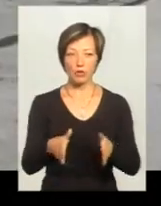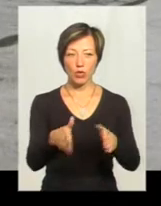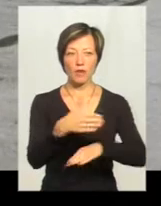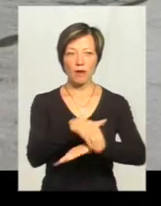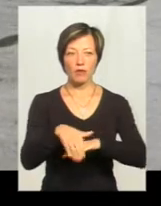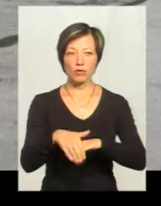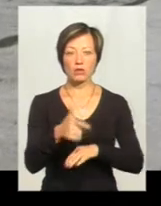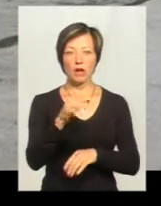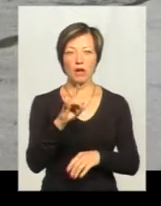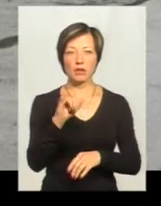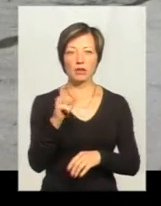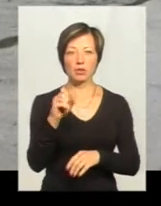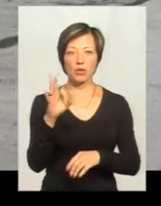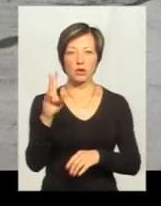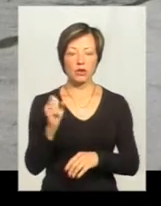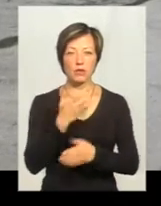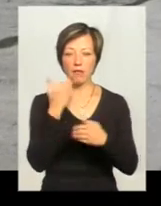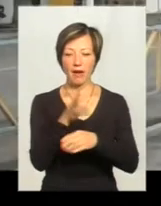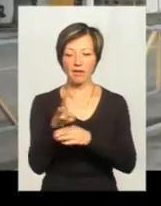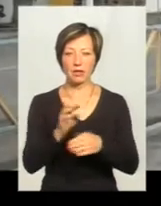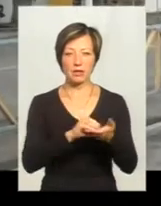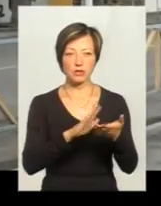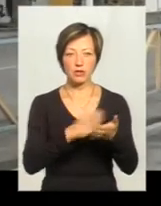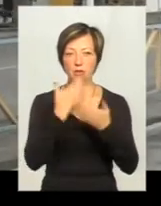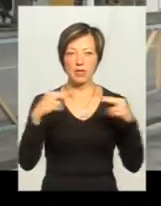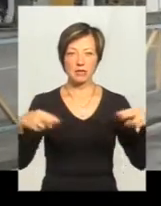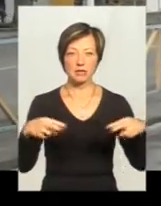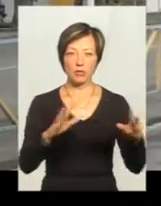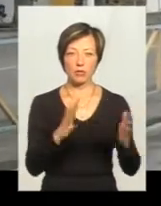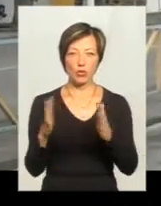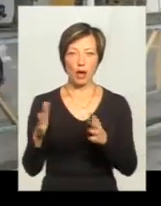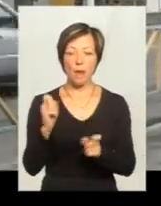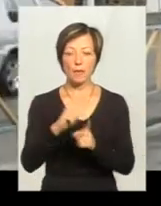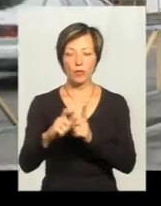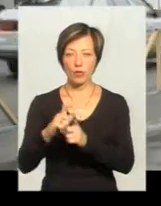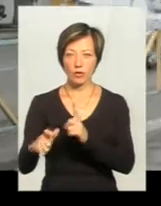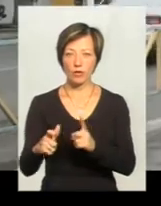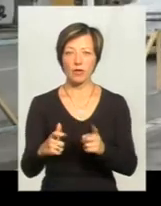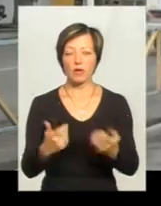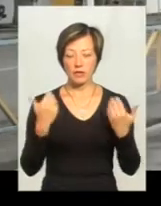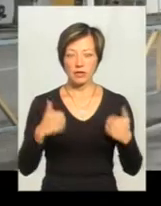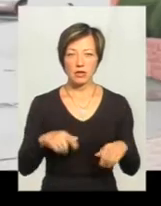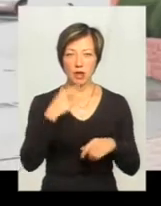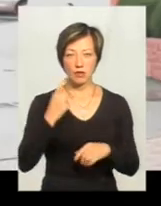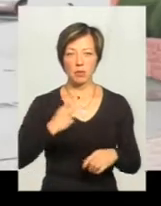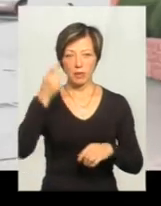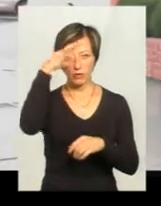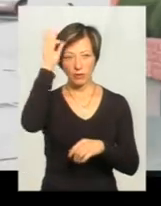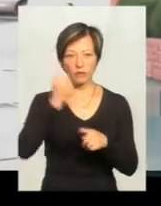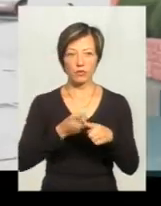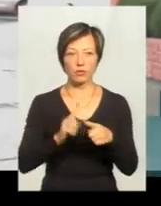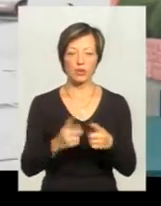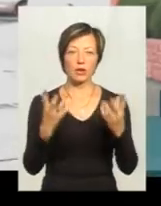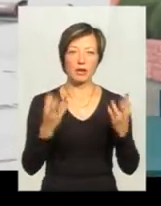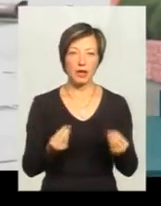На вулиці Гарнізоні немає відеореєстраторів, не знайшлося й свідків події. Стосовно кулю тілі тварини, то патрульний каже. Ні в той день, на